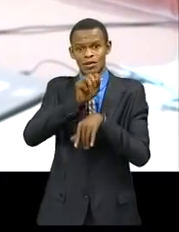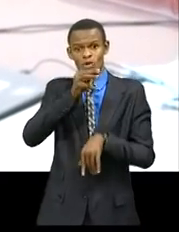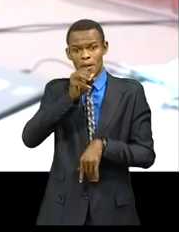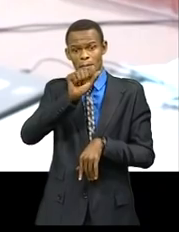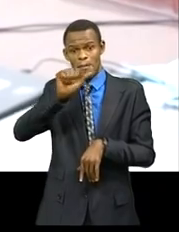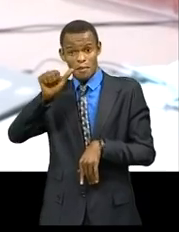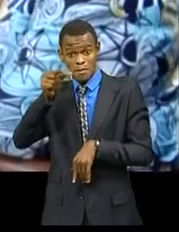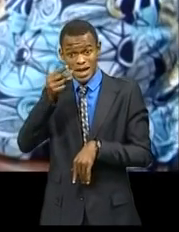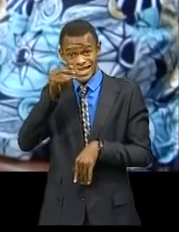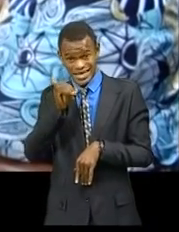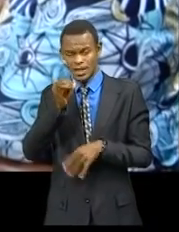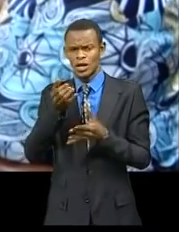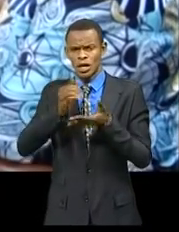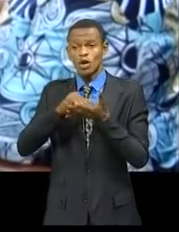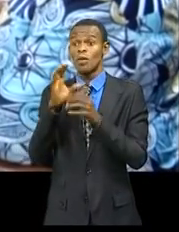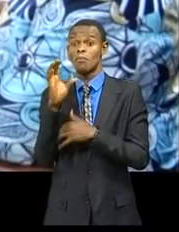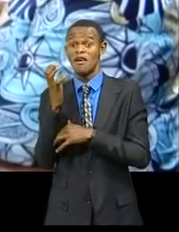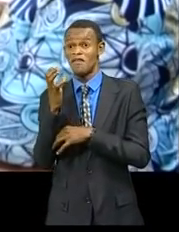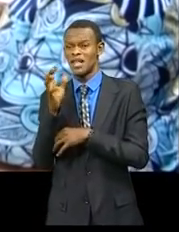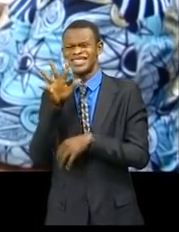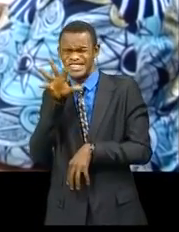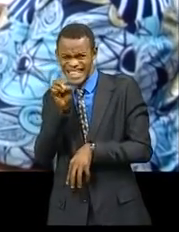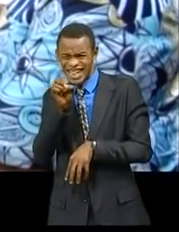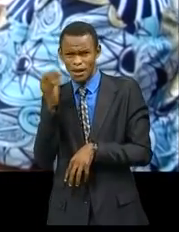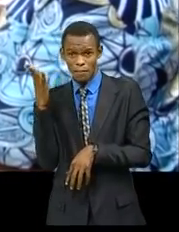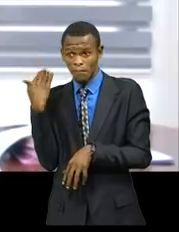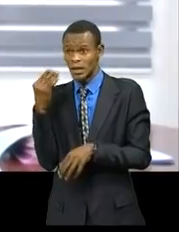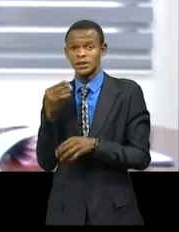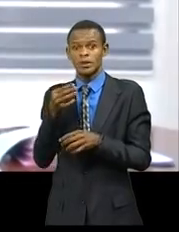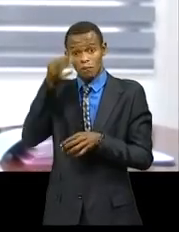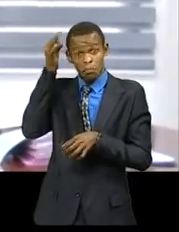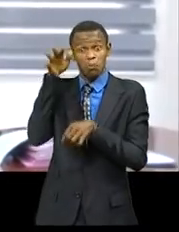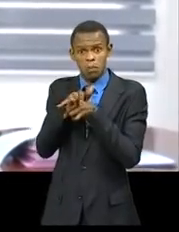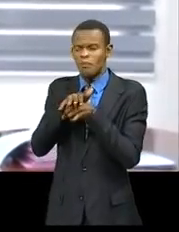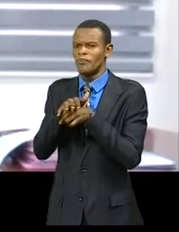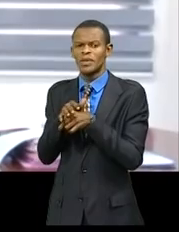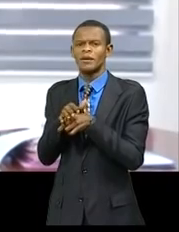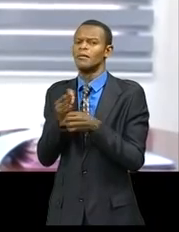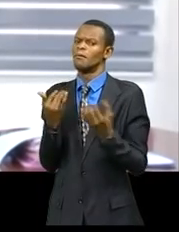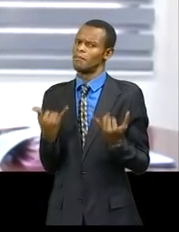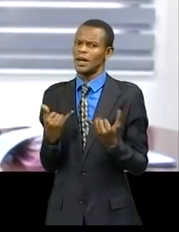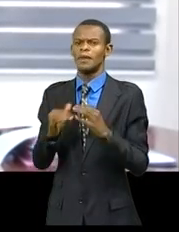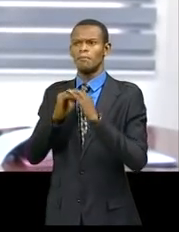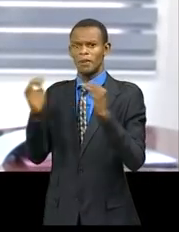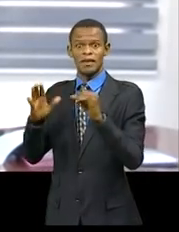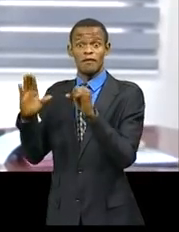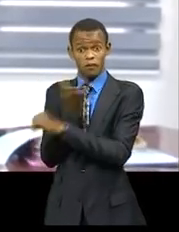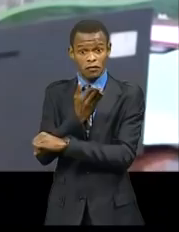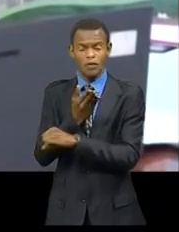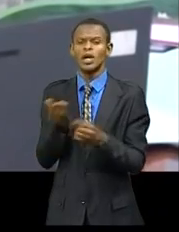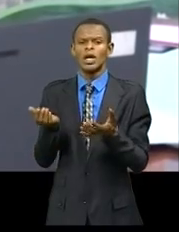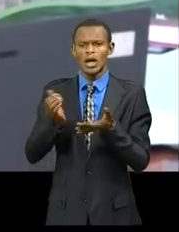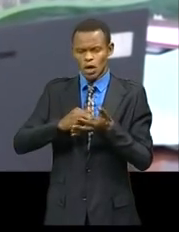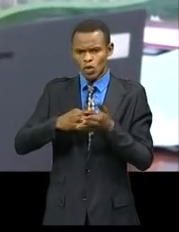cinquantaine de villages, les retours progressifs des populations déplacées dans leur milieu d'origine, la réhabilitation et la